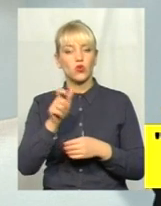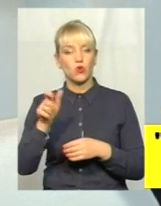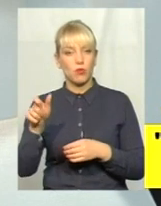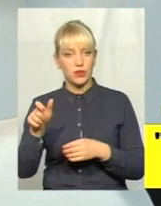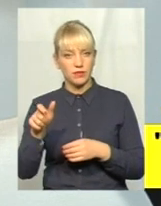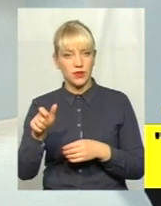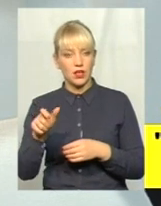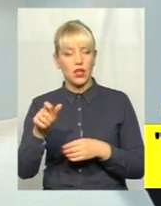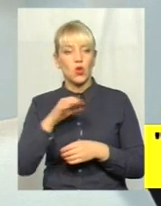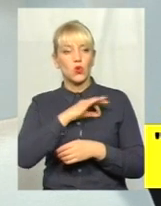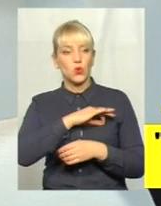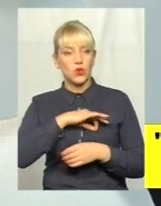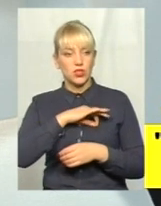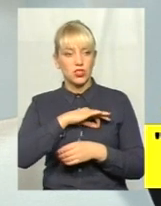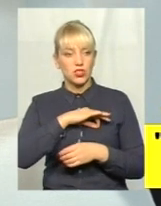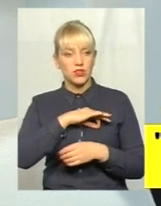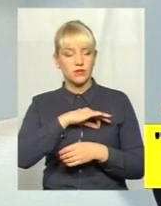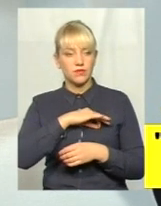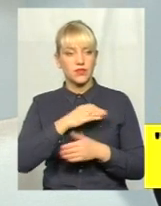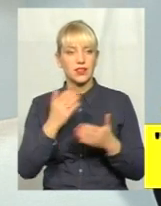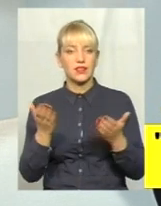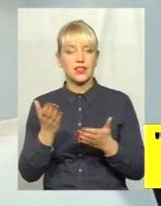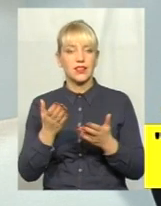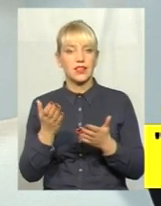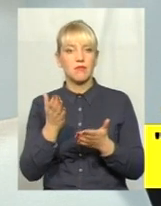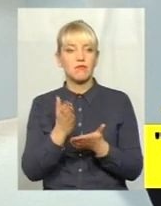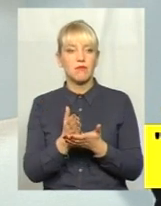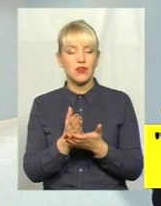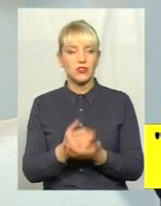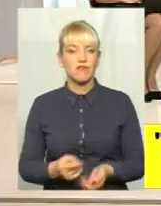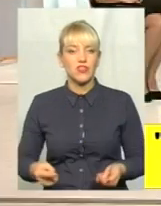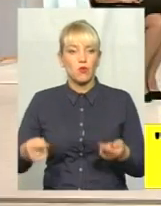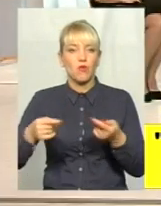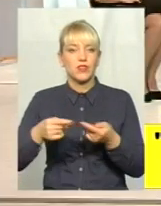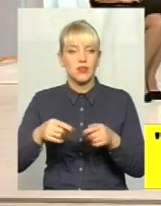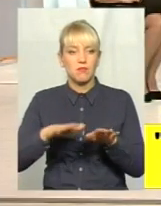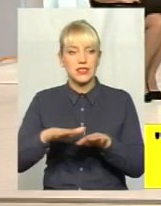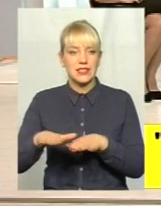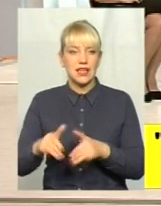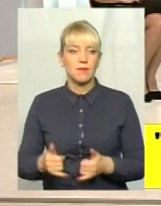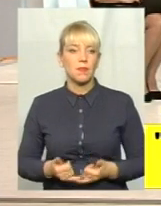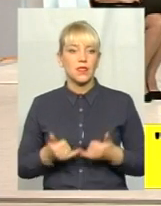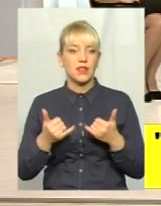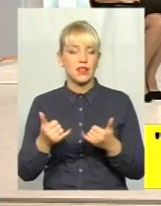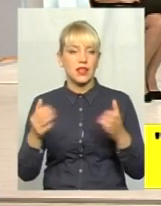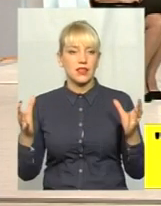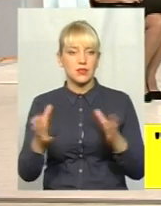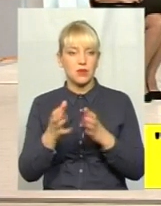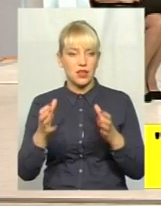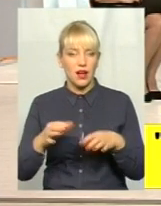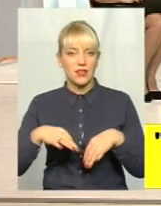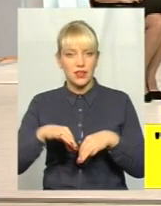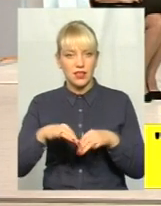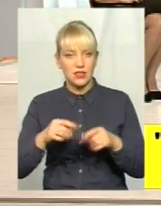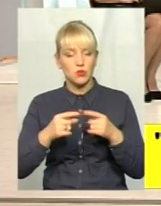які мають відповідні місця для зберігання транспортних засобів.